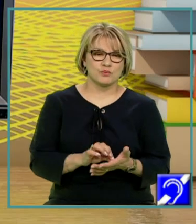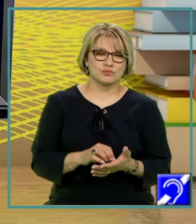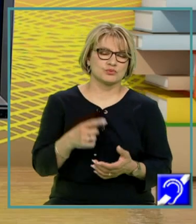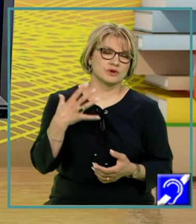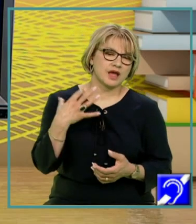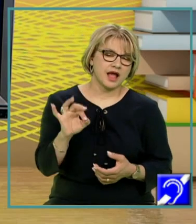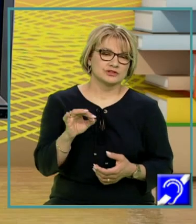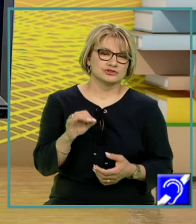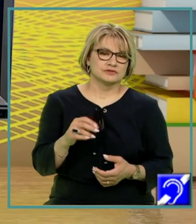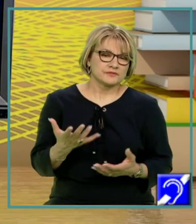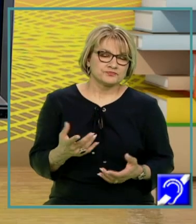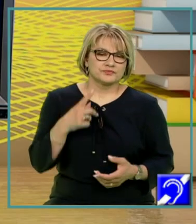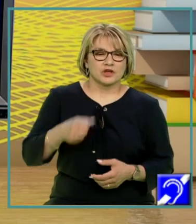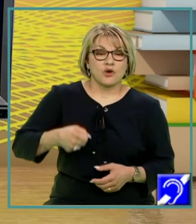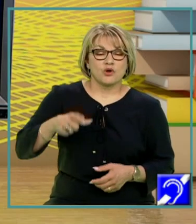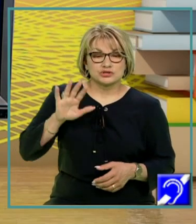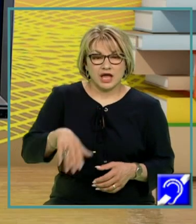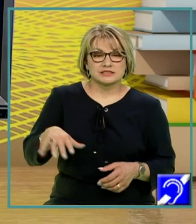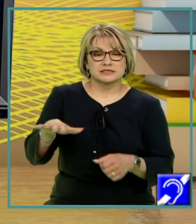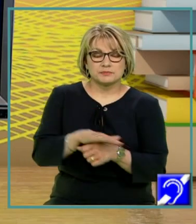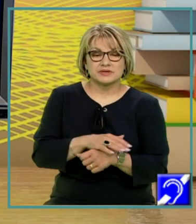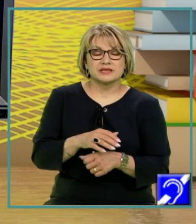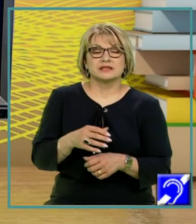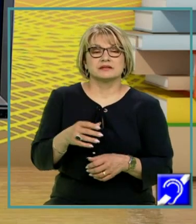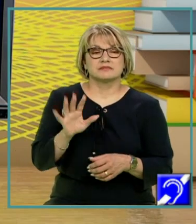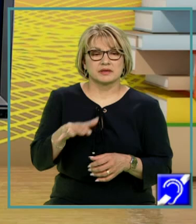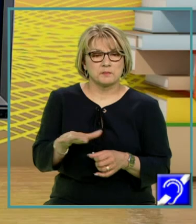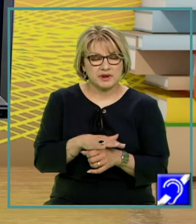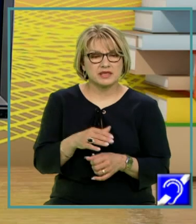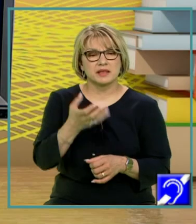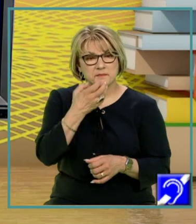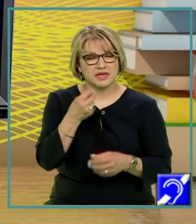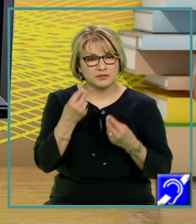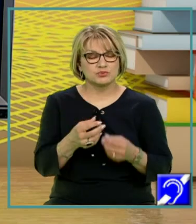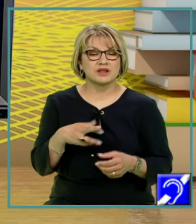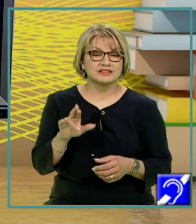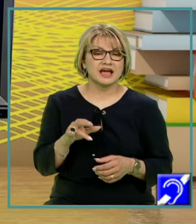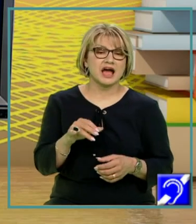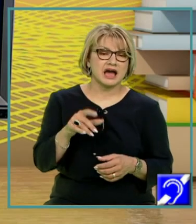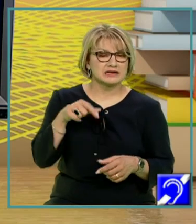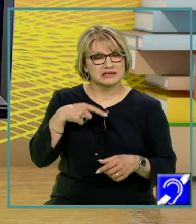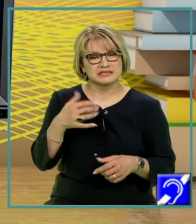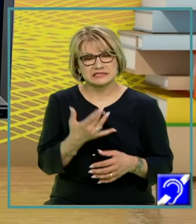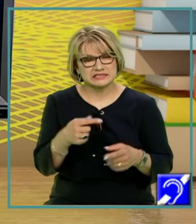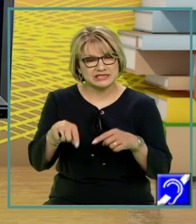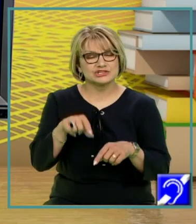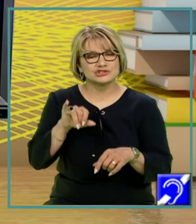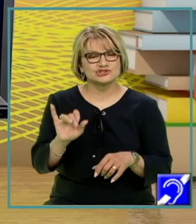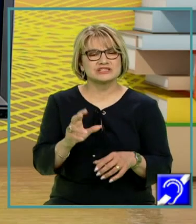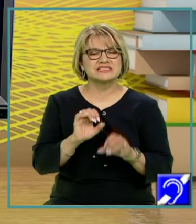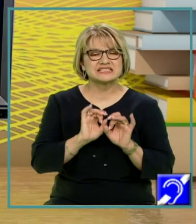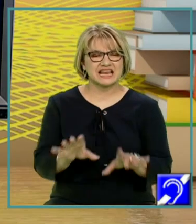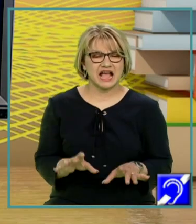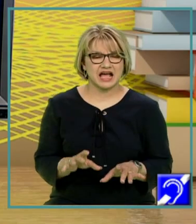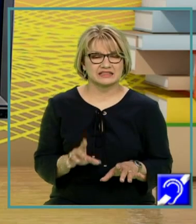plin cu mere bune dar și cu foarte multe mere stricate și procesul prin care trecem este acela de a scoate a scormoni